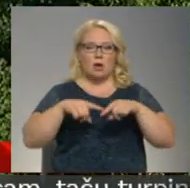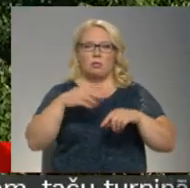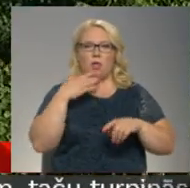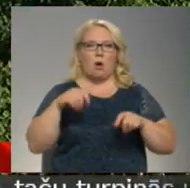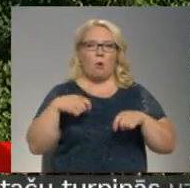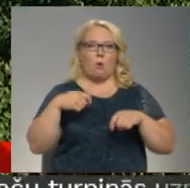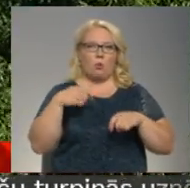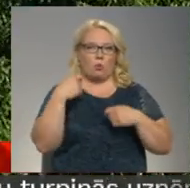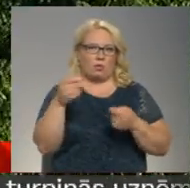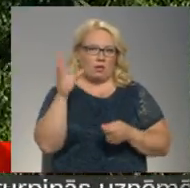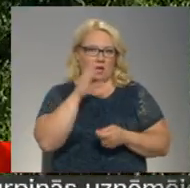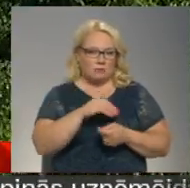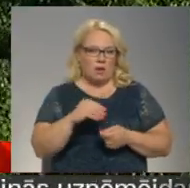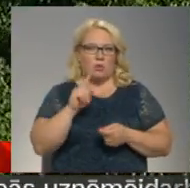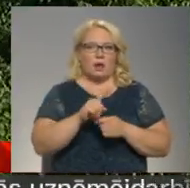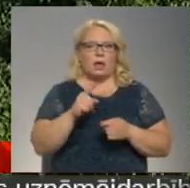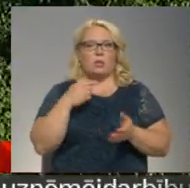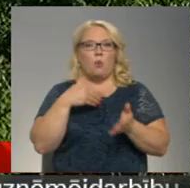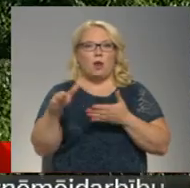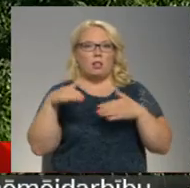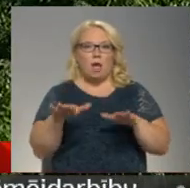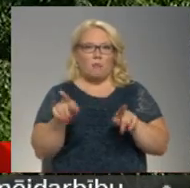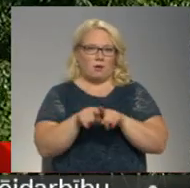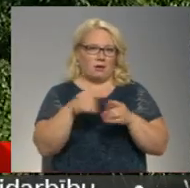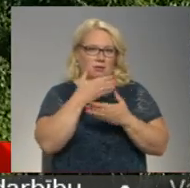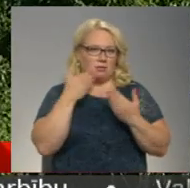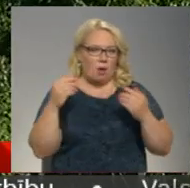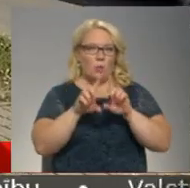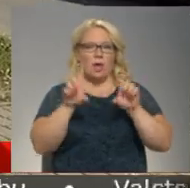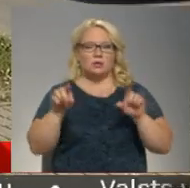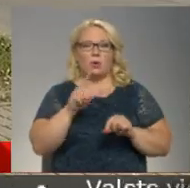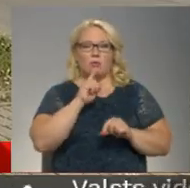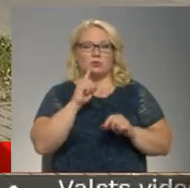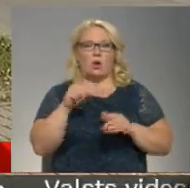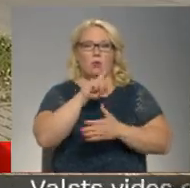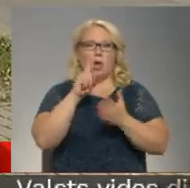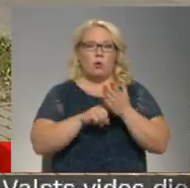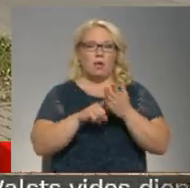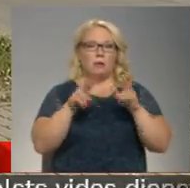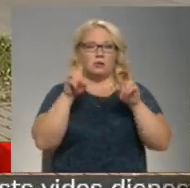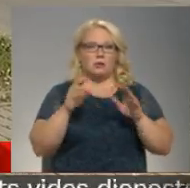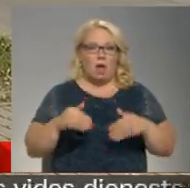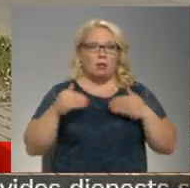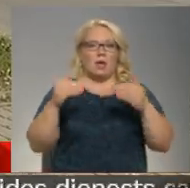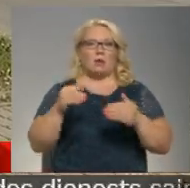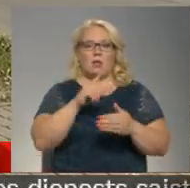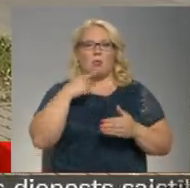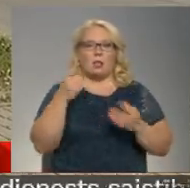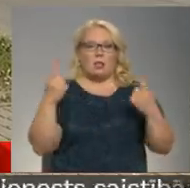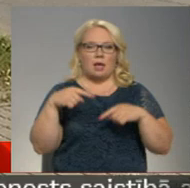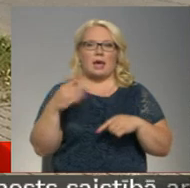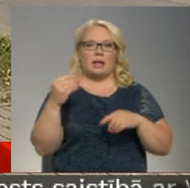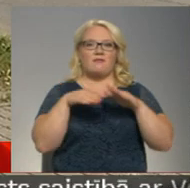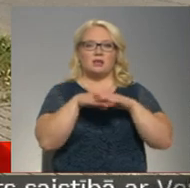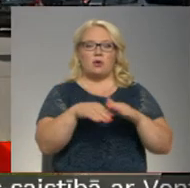gaismu. Tiesa nav pieņemts arī noraidos šlēmums, iestādus klusē un jautājumu izskatīšana atlaik uz nenoteiktu laiku, apzinoties, ka investors